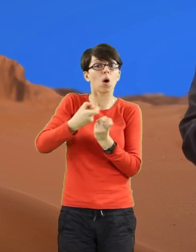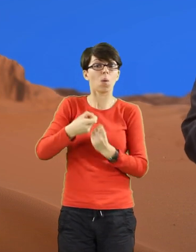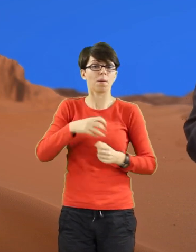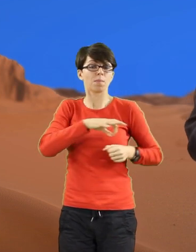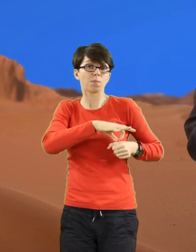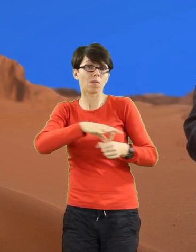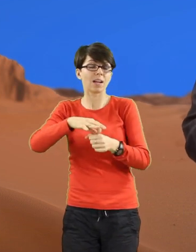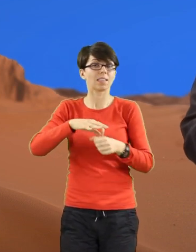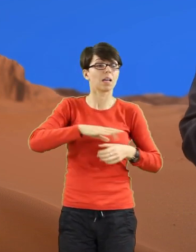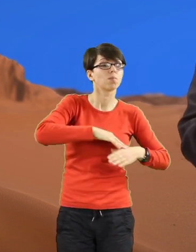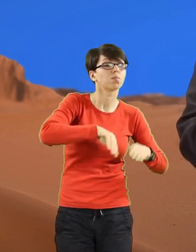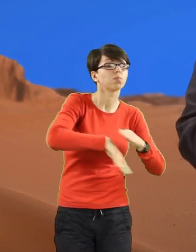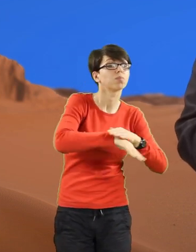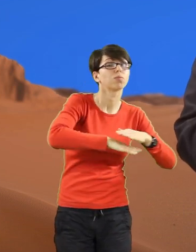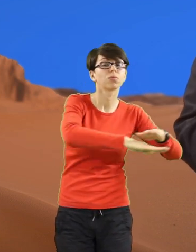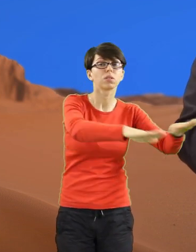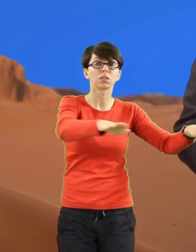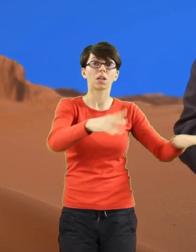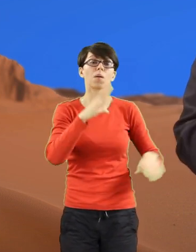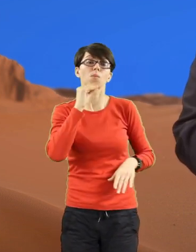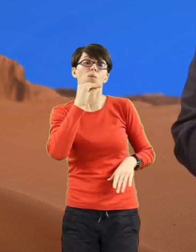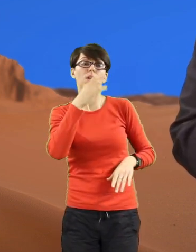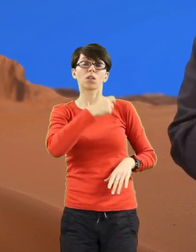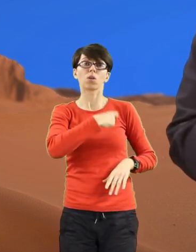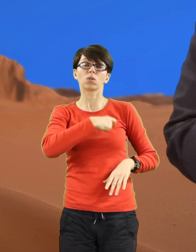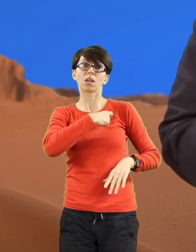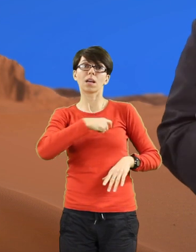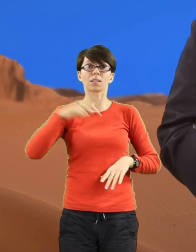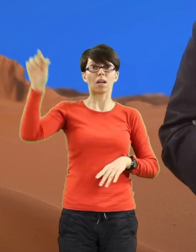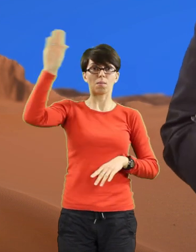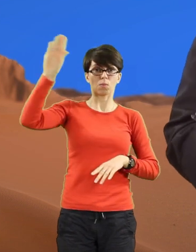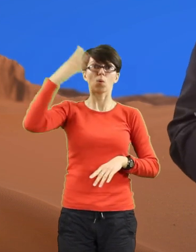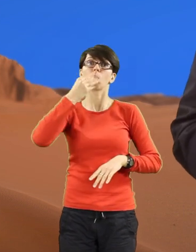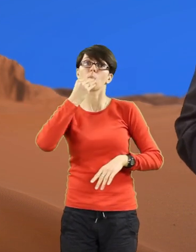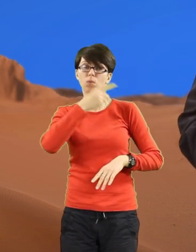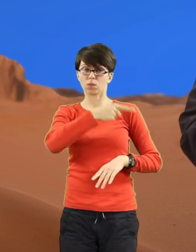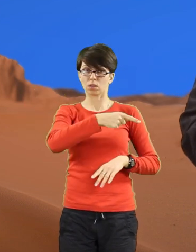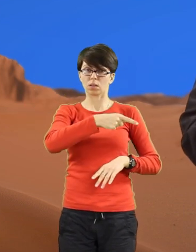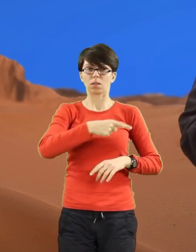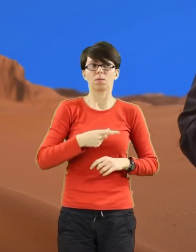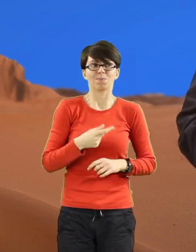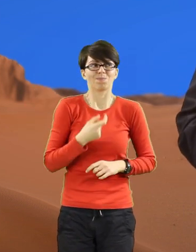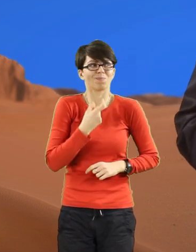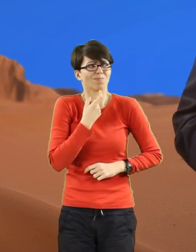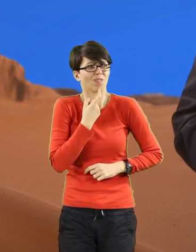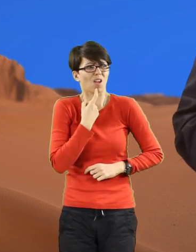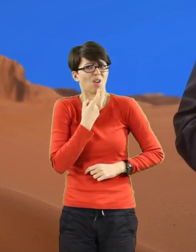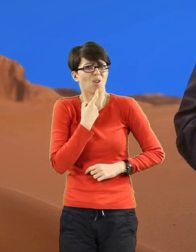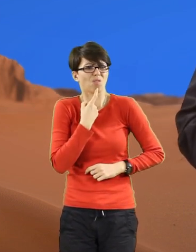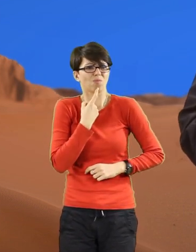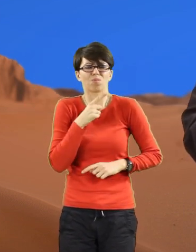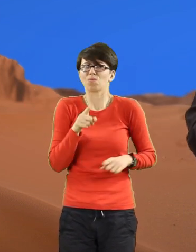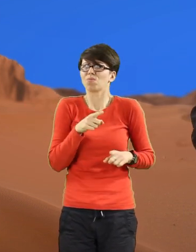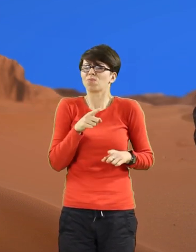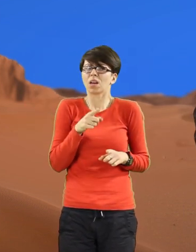wyprowadzę na pustynię i przemówię do jej serca. Dlatego zwabię ją. Hebraickie słowo